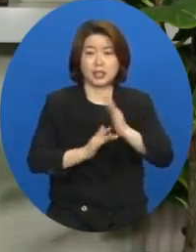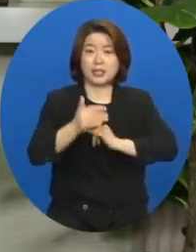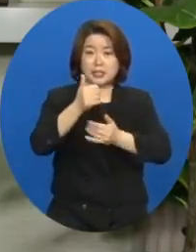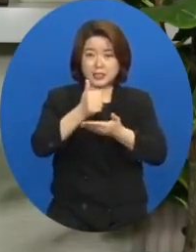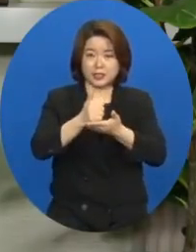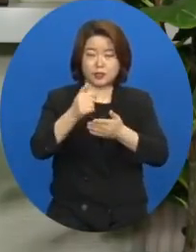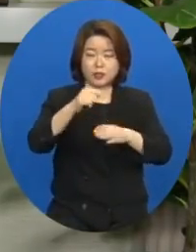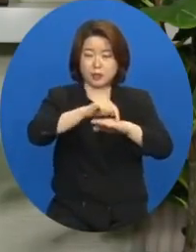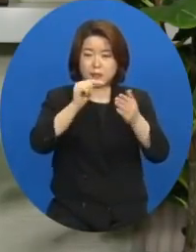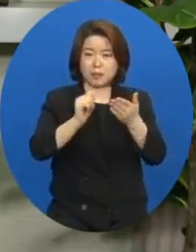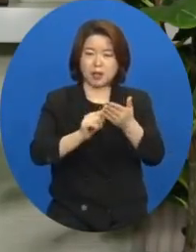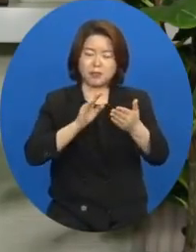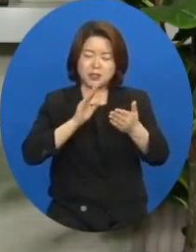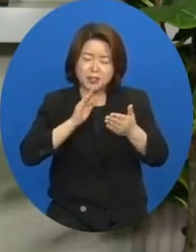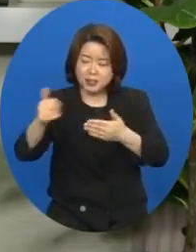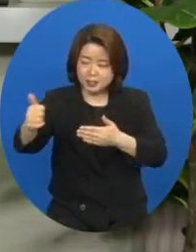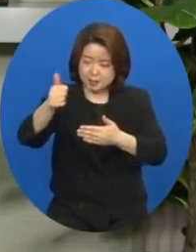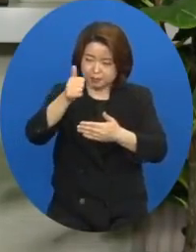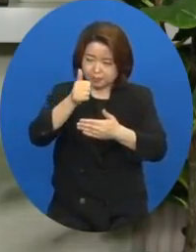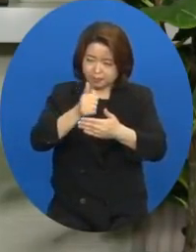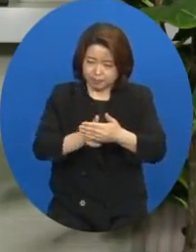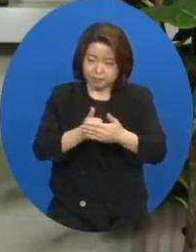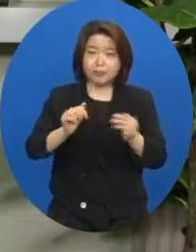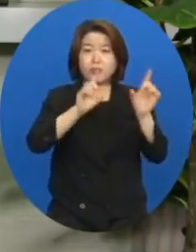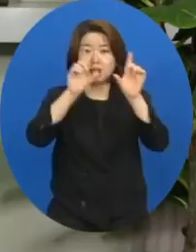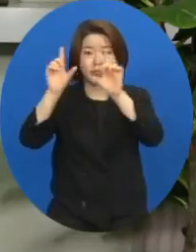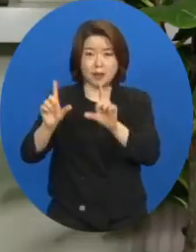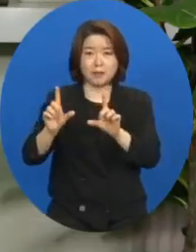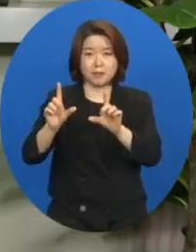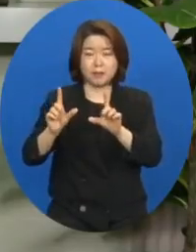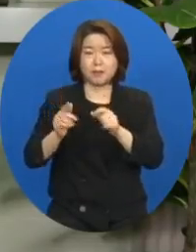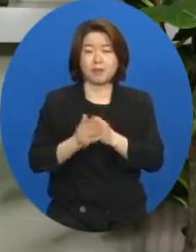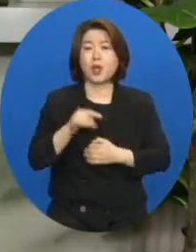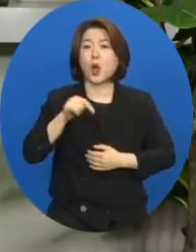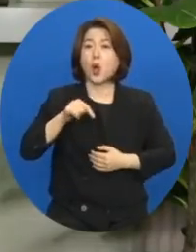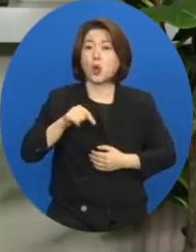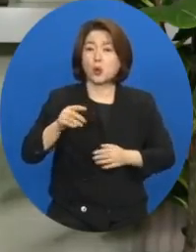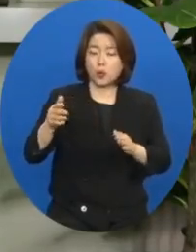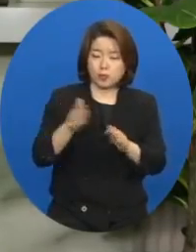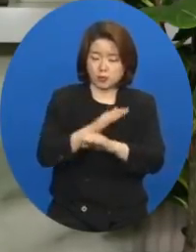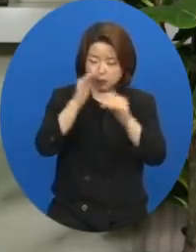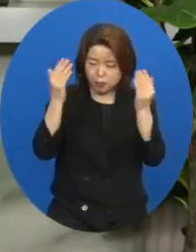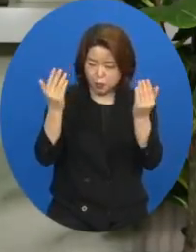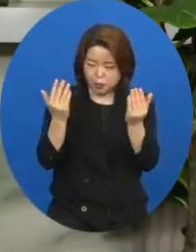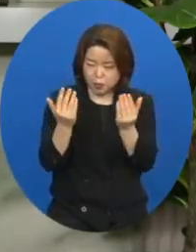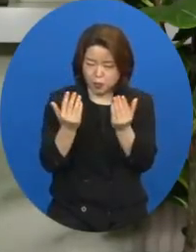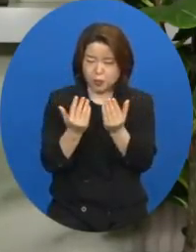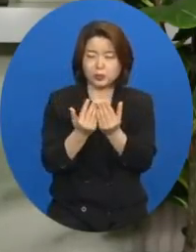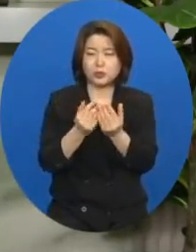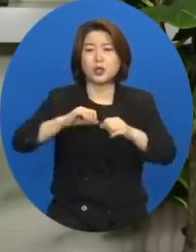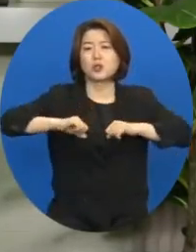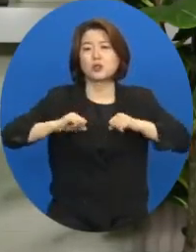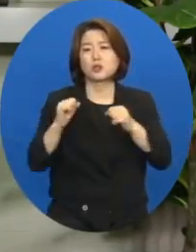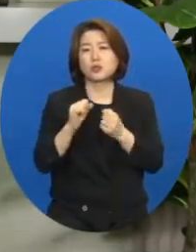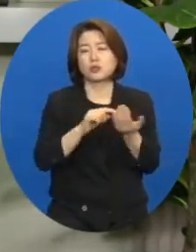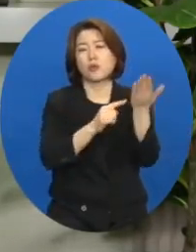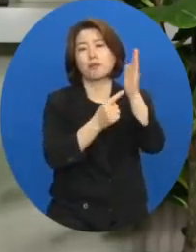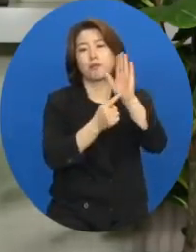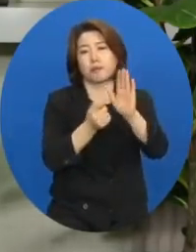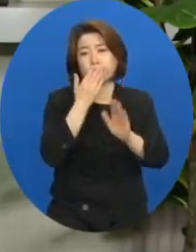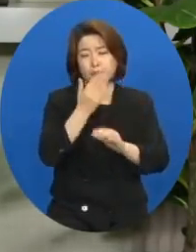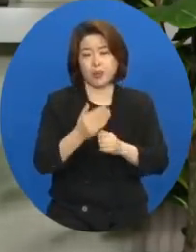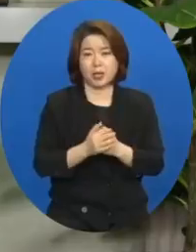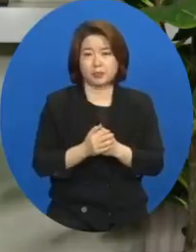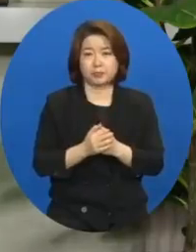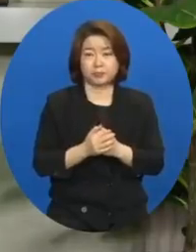마음에 진짜 영접하는 삶 거기에서 모든 순종이 다 나오는 것입니다. 어느